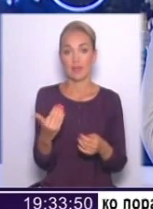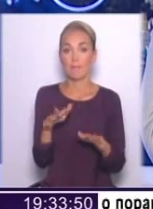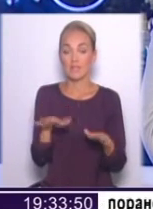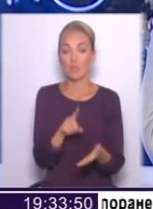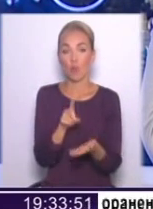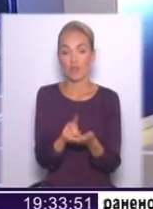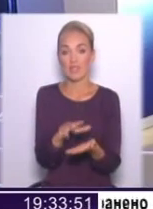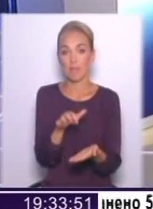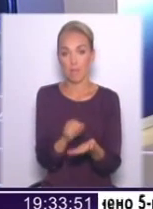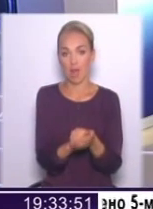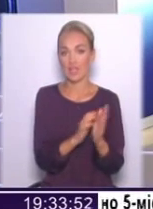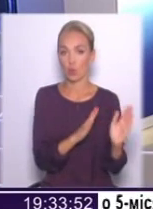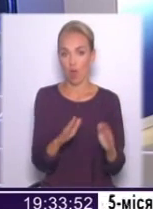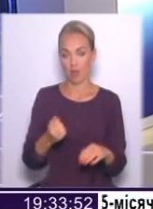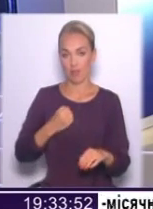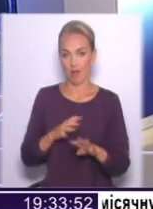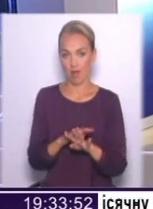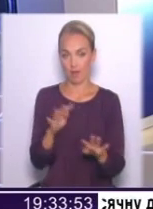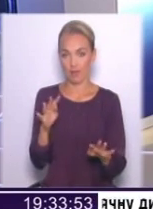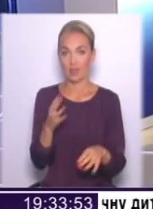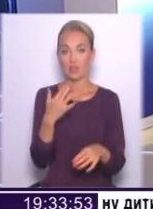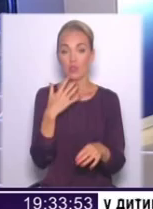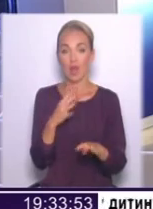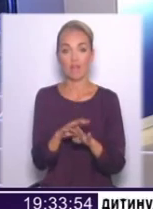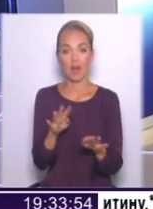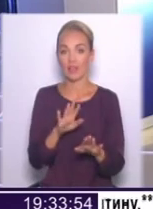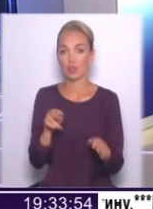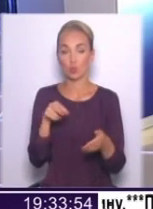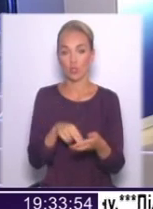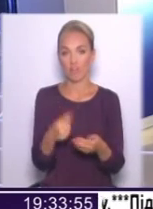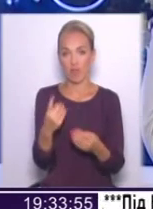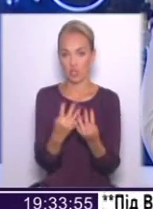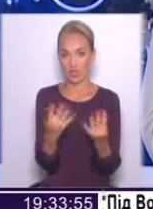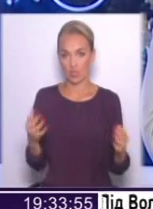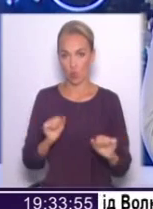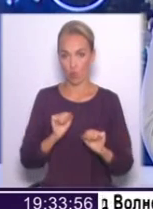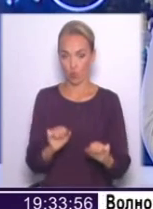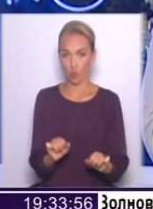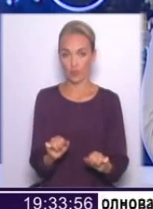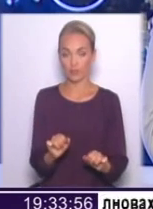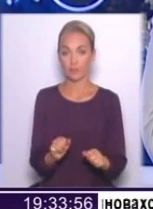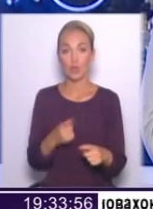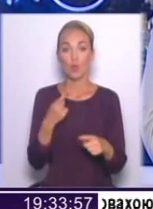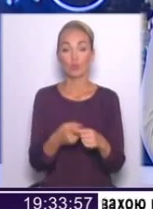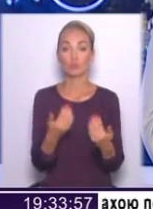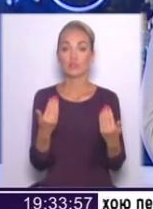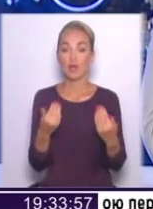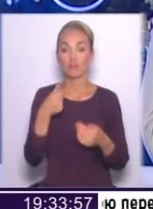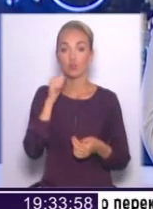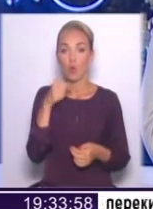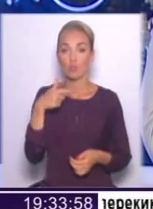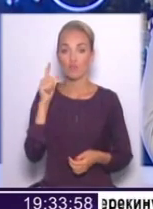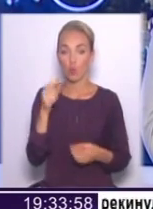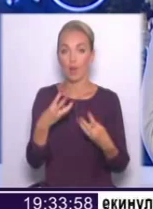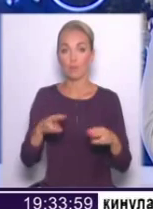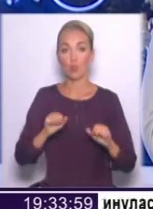може бути, щоб Національна гвардія, ну, ніде в світі, вона не стоїть в першій лінії оборони. Тобто, плюс, ну, зараз, вчора, позавчора